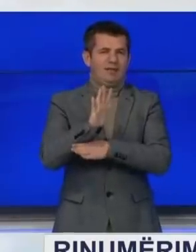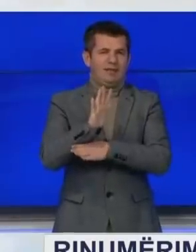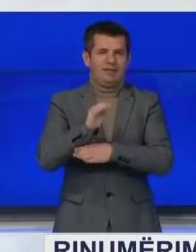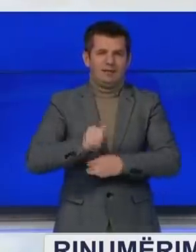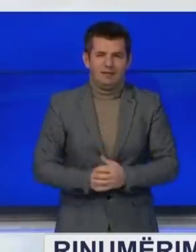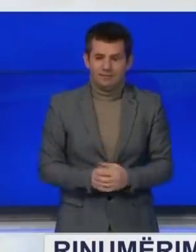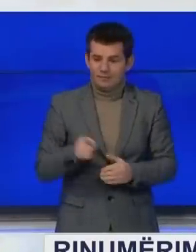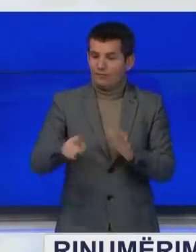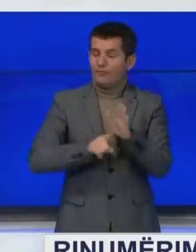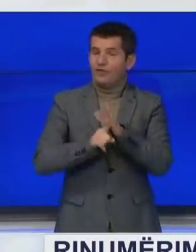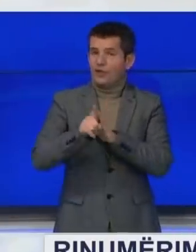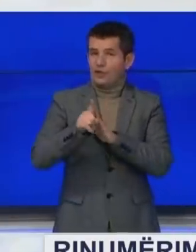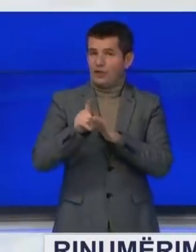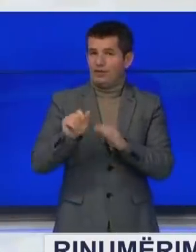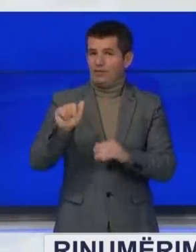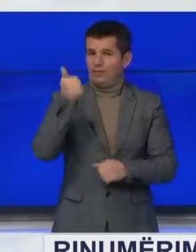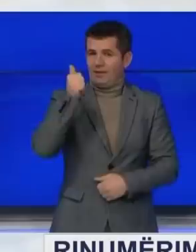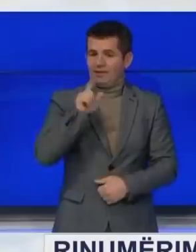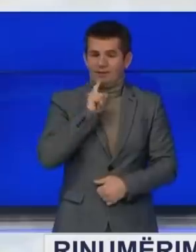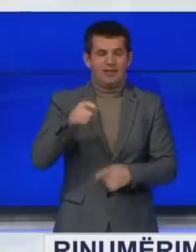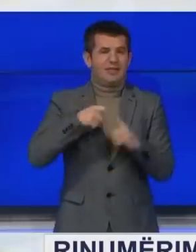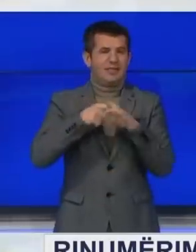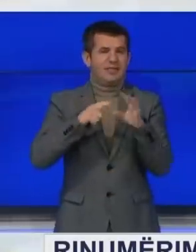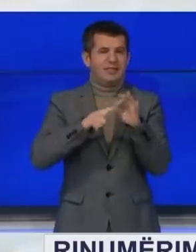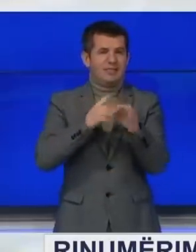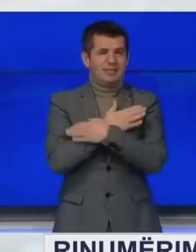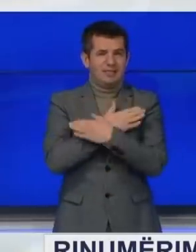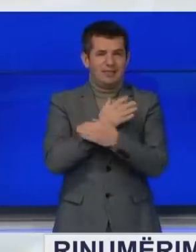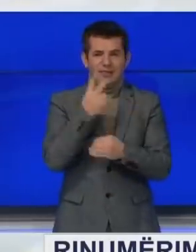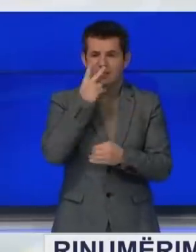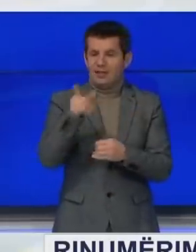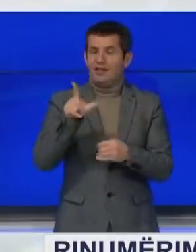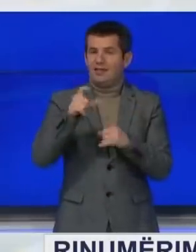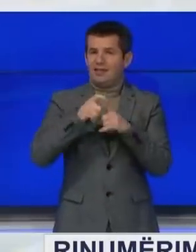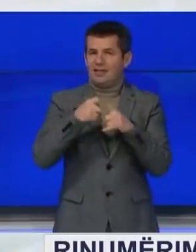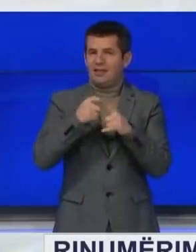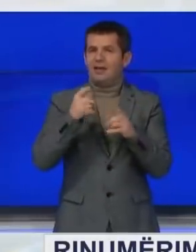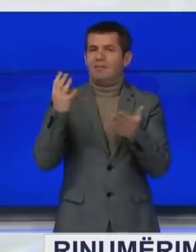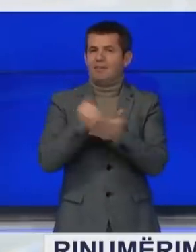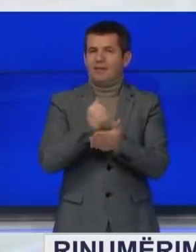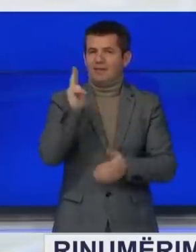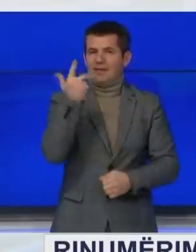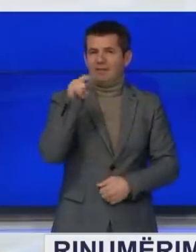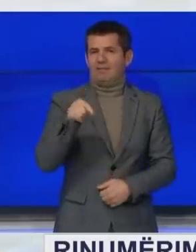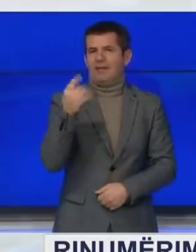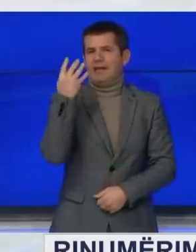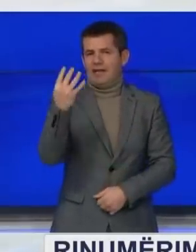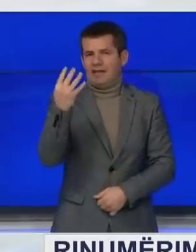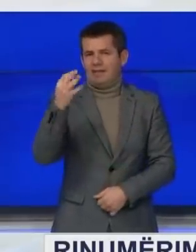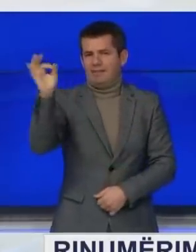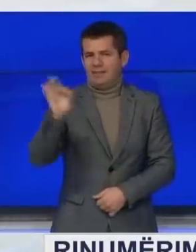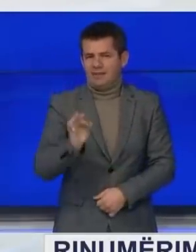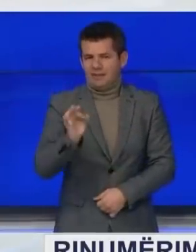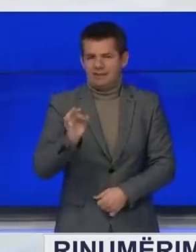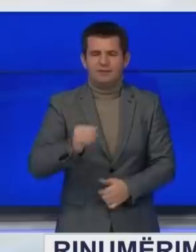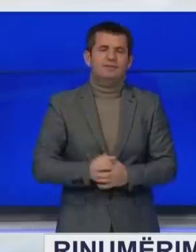pas rezultateve preliminare të KCZ listë e LDK-s ka fituar 30.4% të votave.